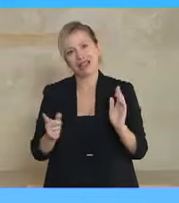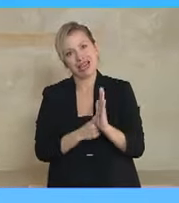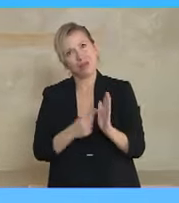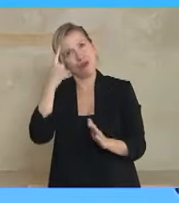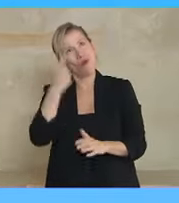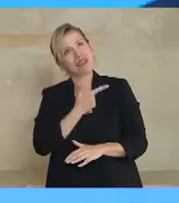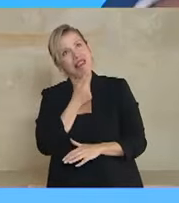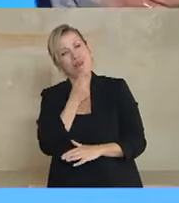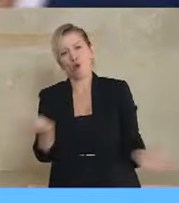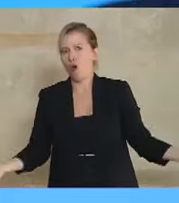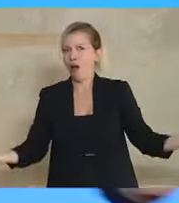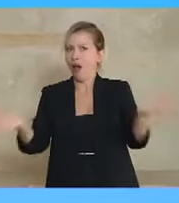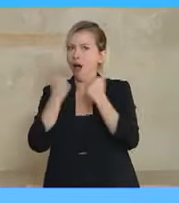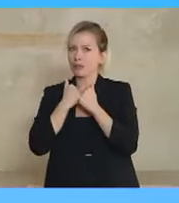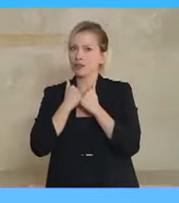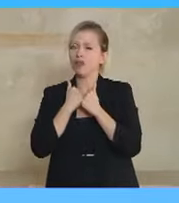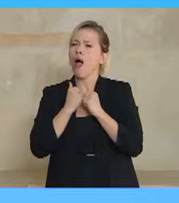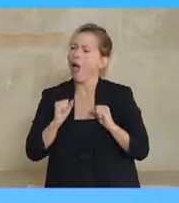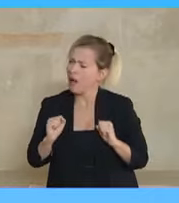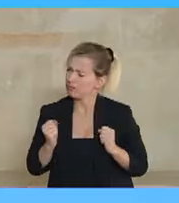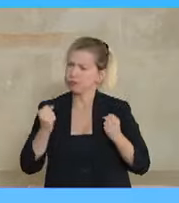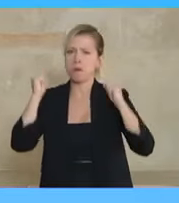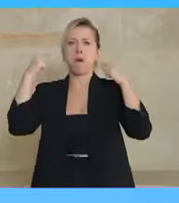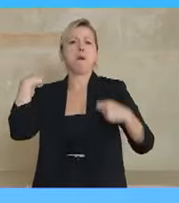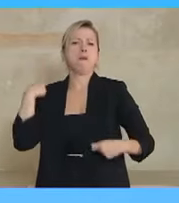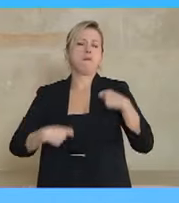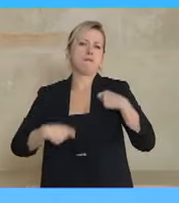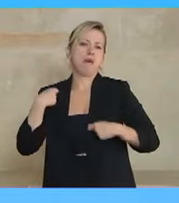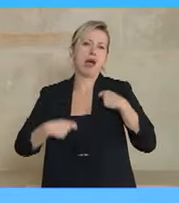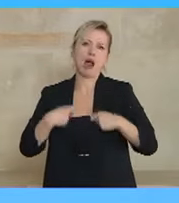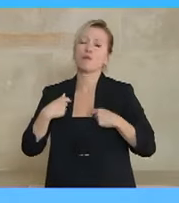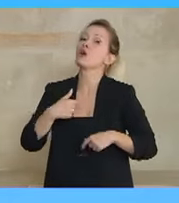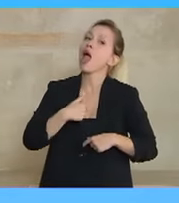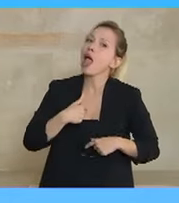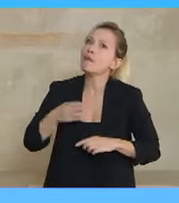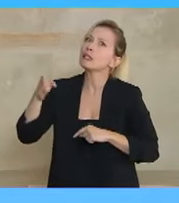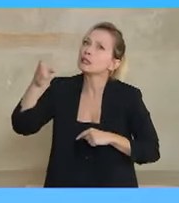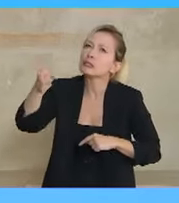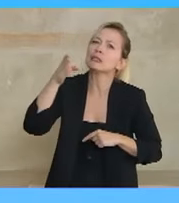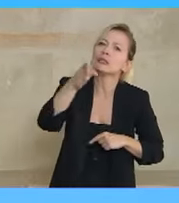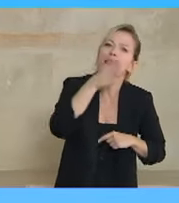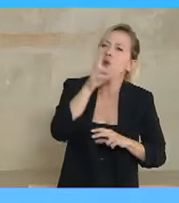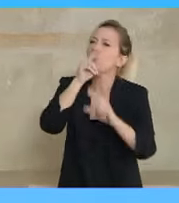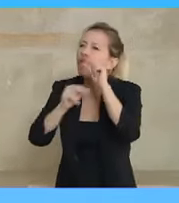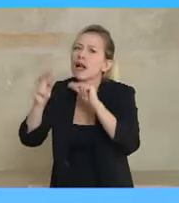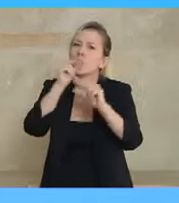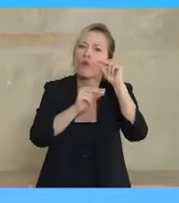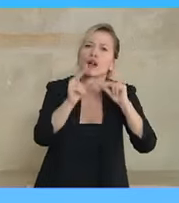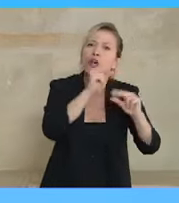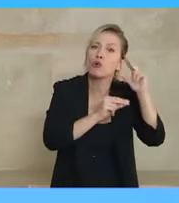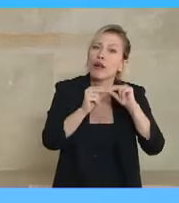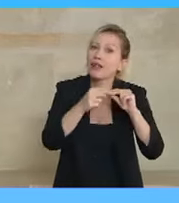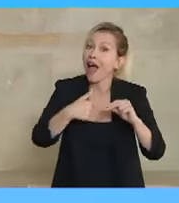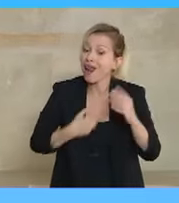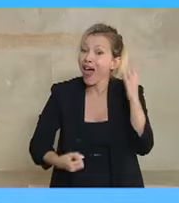Υπήρξαν πολλές τοπικές αντιρρήσεις. Έγινε μια πολύ ουσιαστική ζήμωση με την τοπική κοινωνία. Αλλά τελικά η κυβέρνηση δεν έκανε πίσω